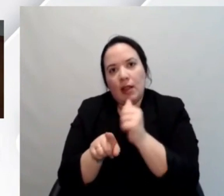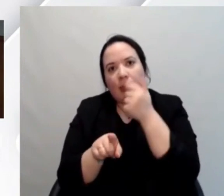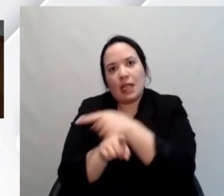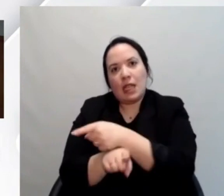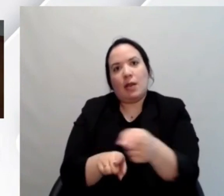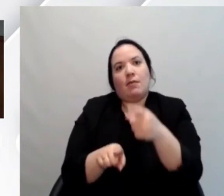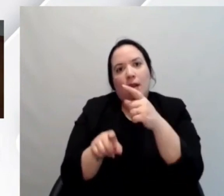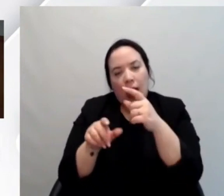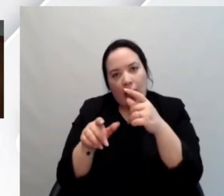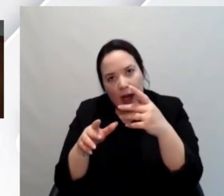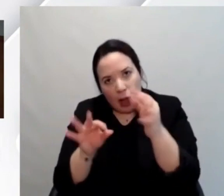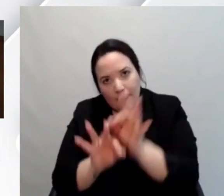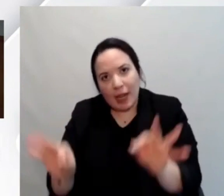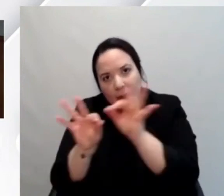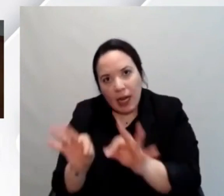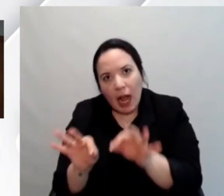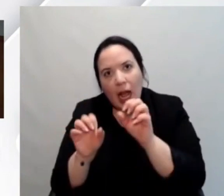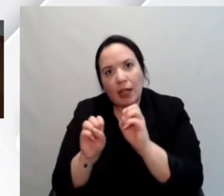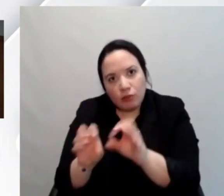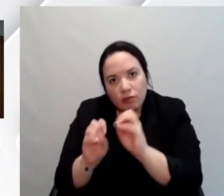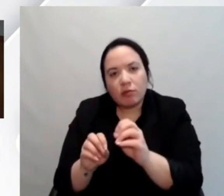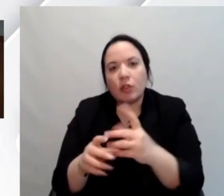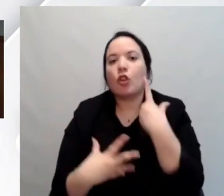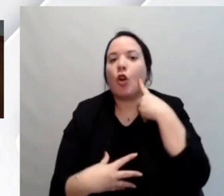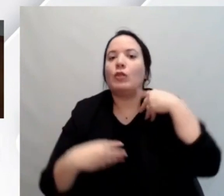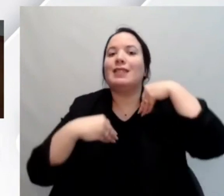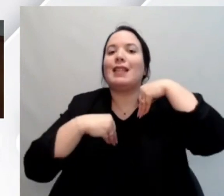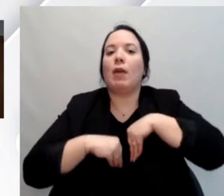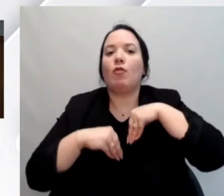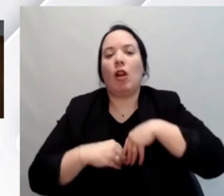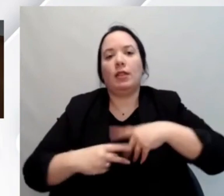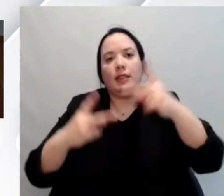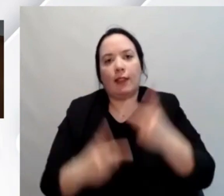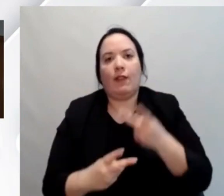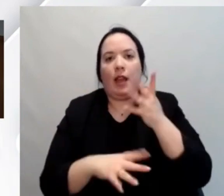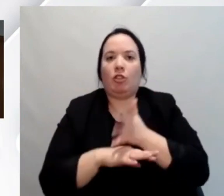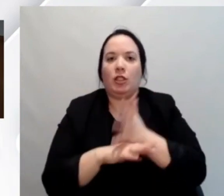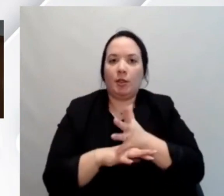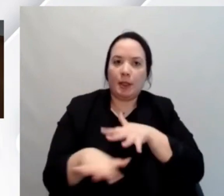preparato e consapevole su quello che c'è c'è da fare